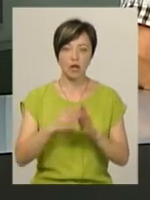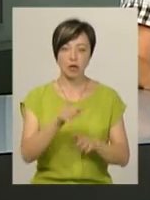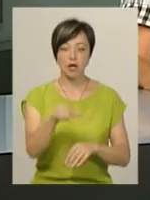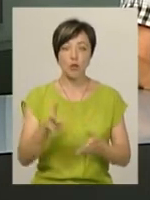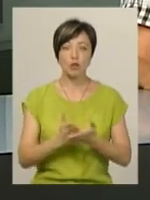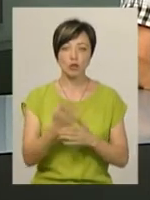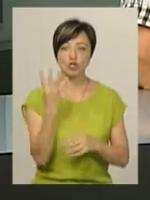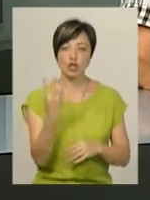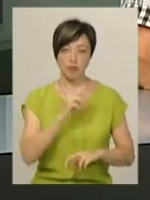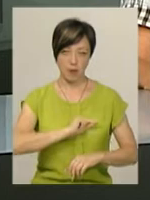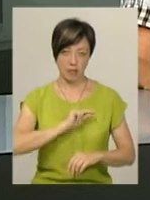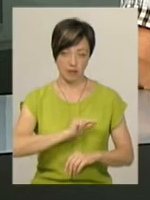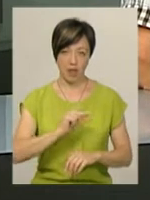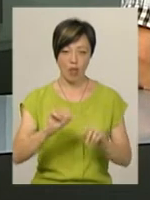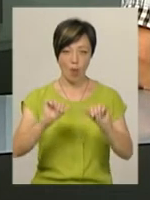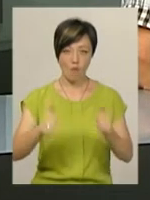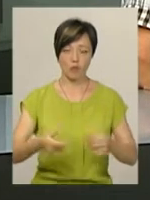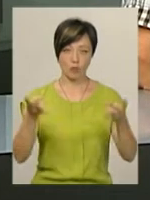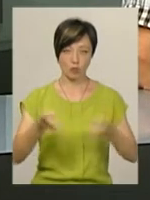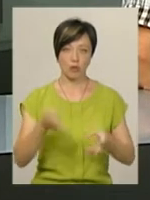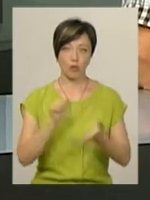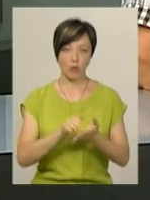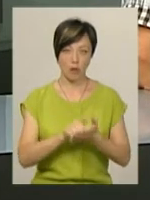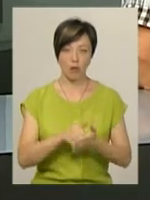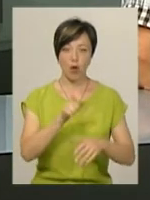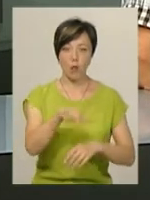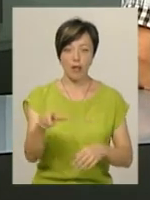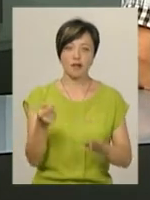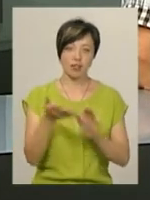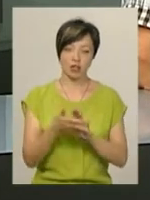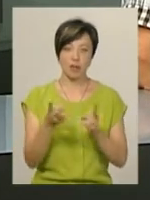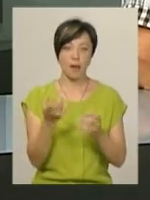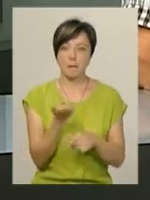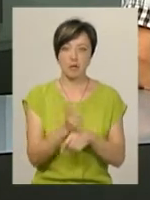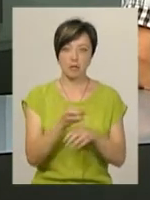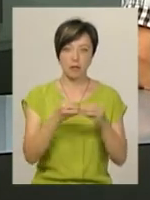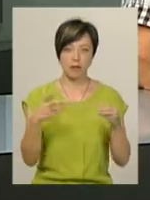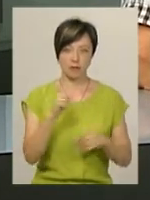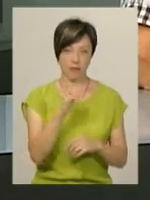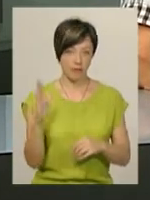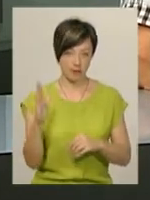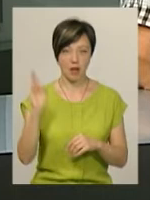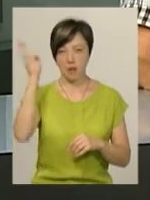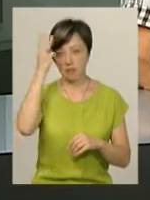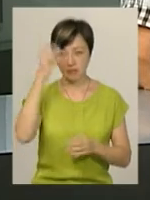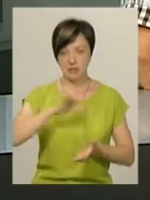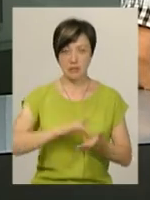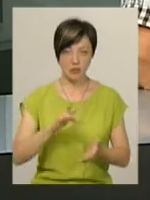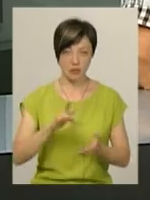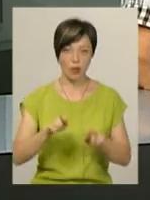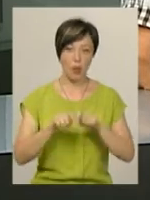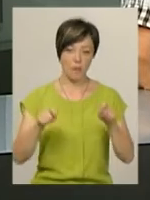обслуговувати четверо працівників. На оформлення необхідних документів громадяни витрачатимуть не більше 15 хвилин. Хмельницький центр